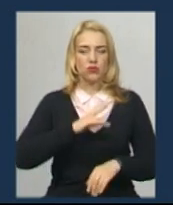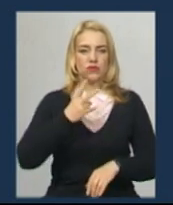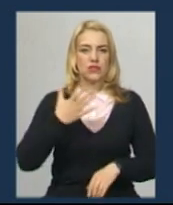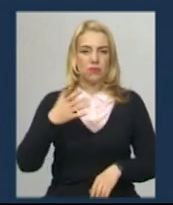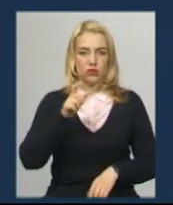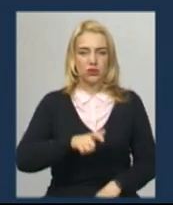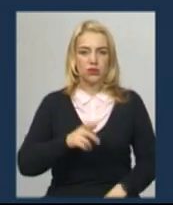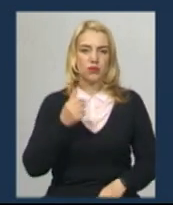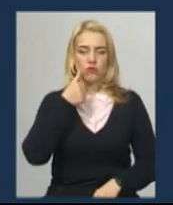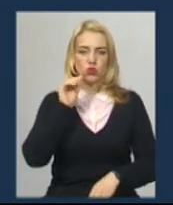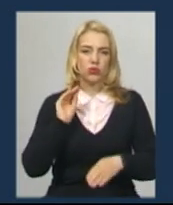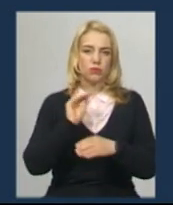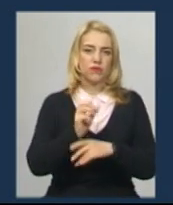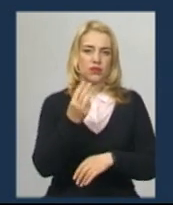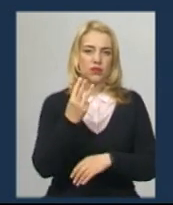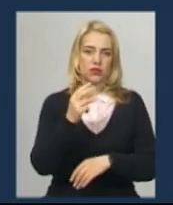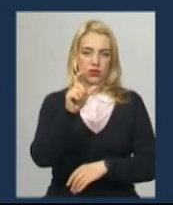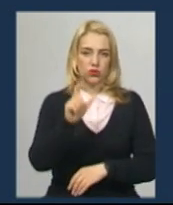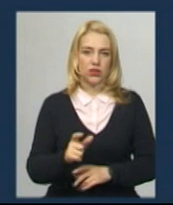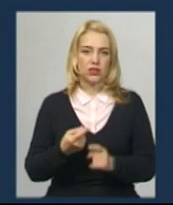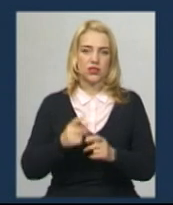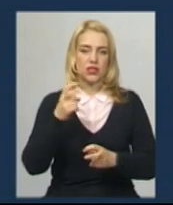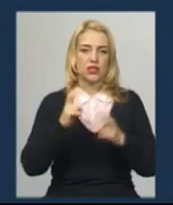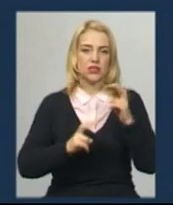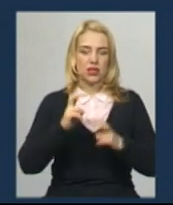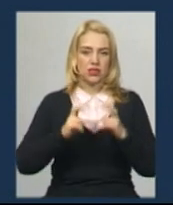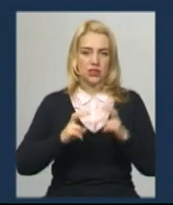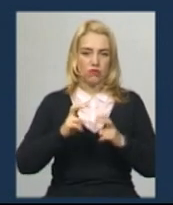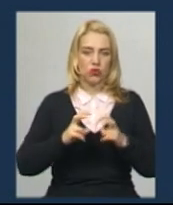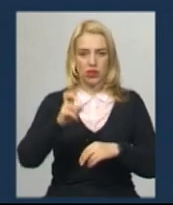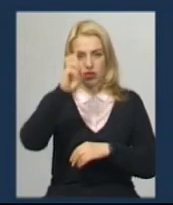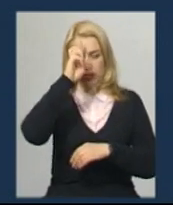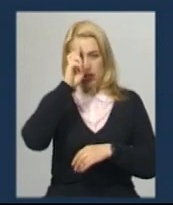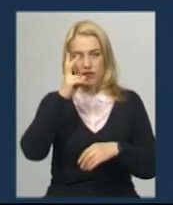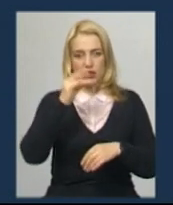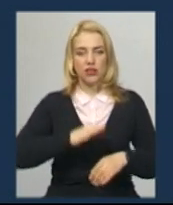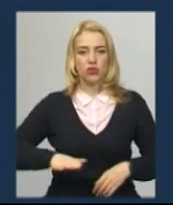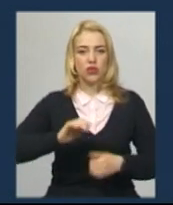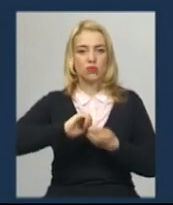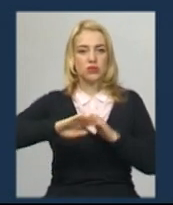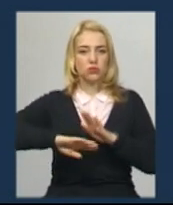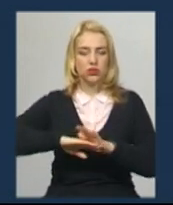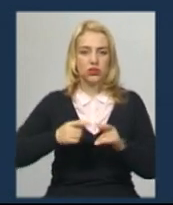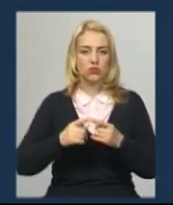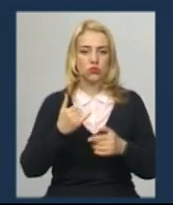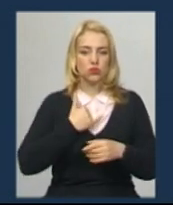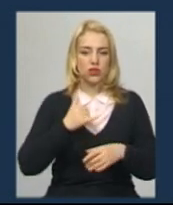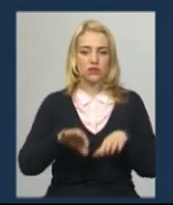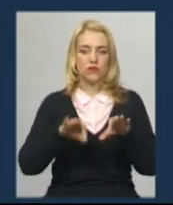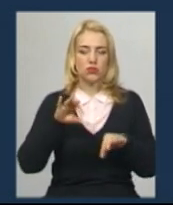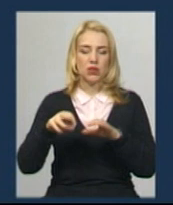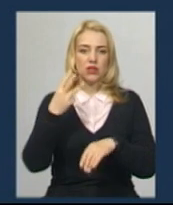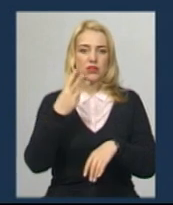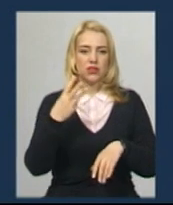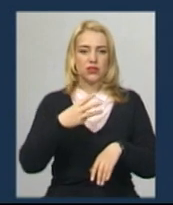Вчора додалося 13 осіб на заводі точної механіки. Це державне підприємство, яке знаходиться на території міста Кам'янеця-Подільського. У нас відібрано десь біля 30